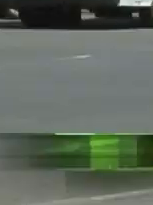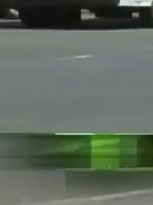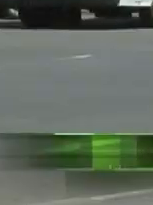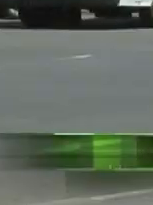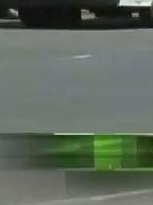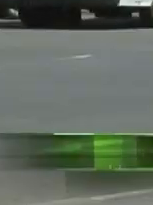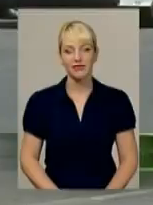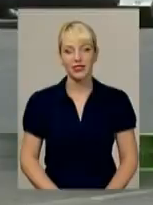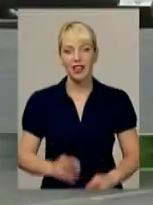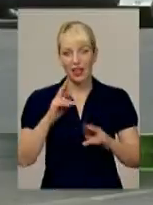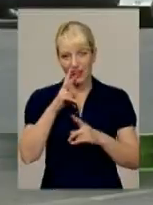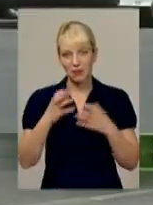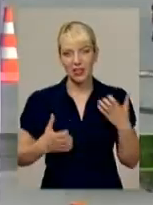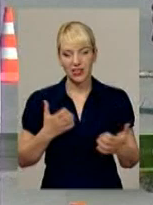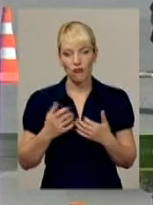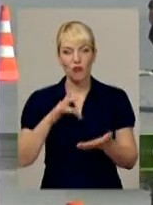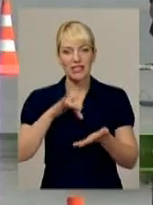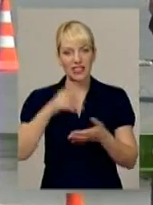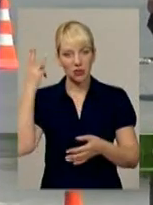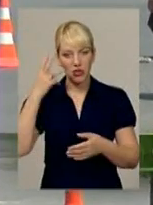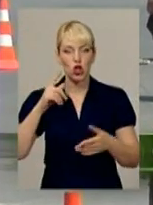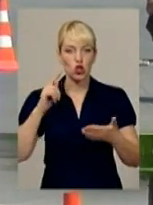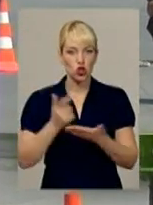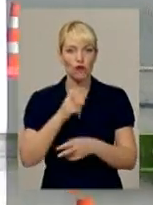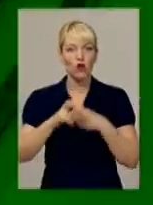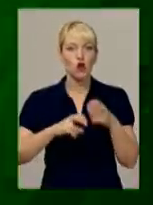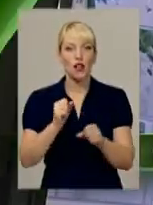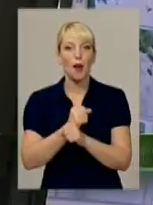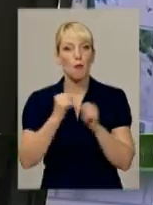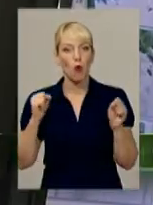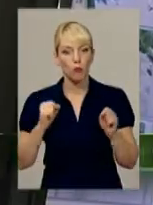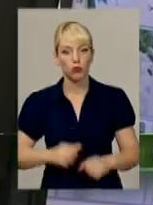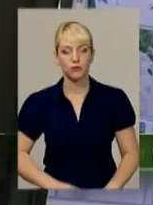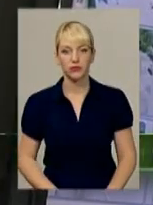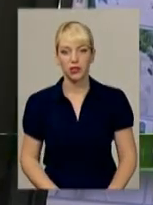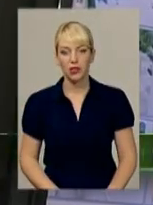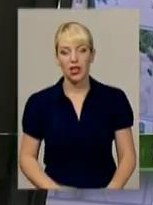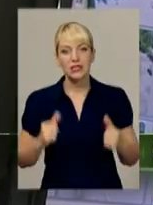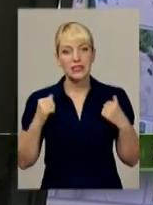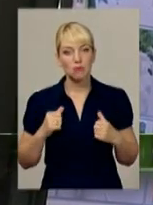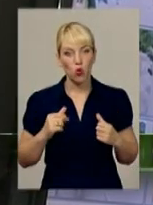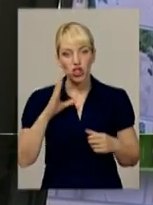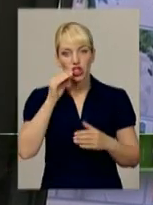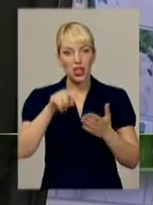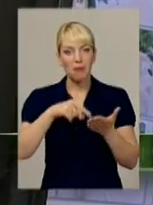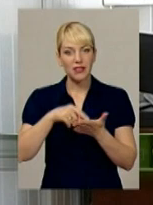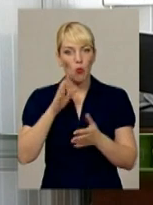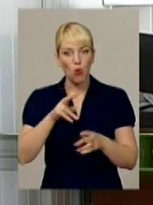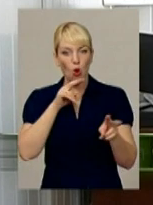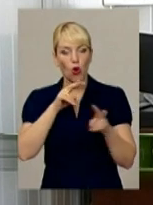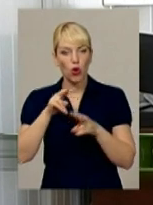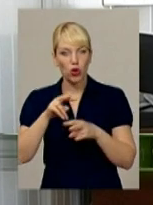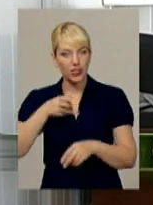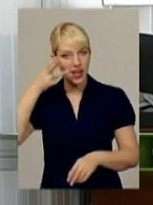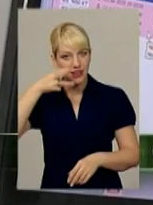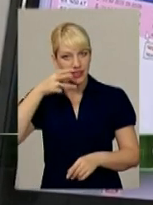Хибна тривога. В центрі Хмельницького знову шукали бомбу. Спокій шепетівки охоронятиме все ведюче око.